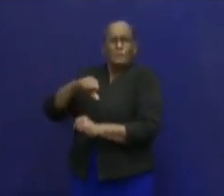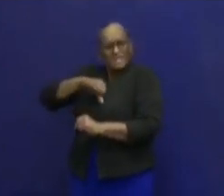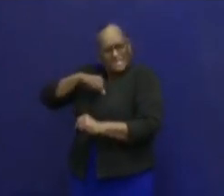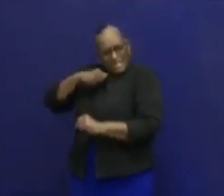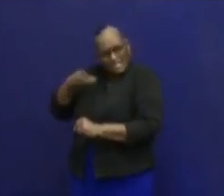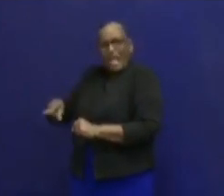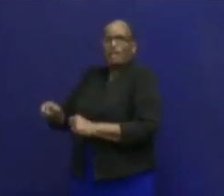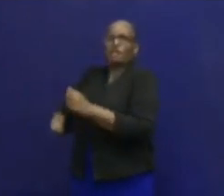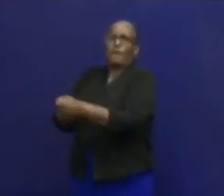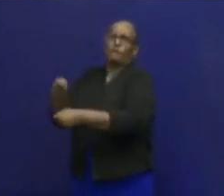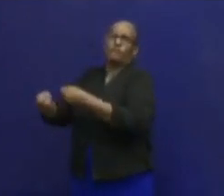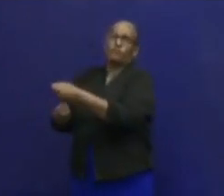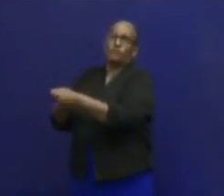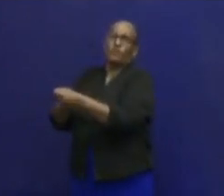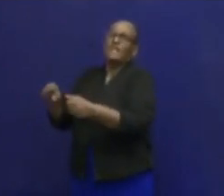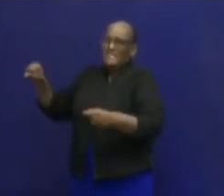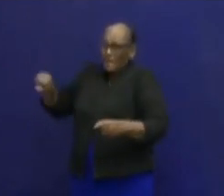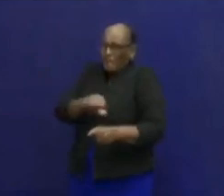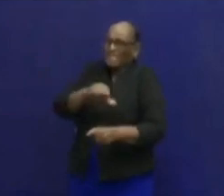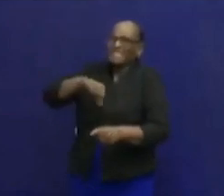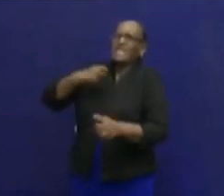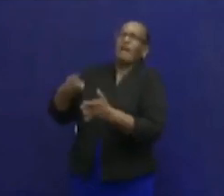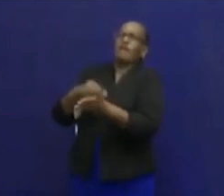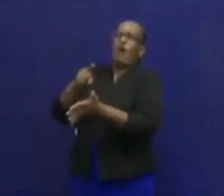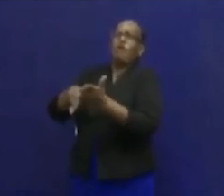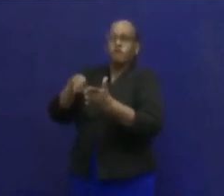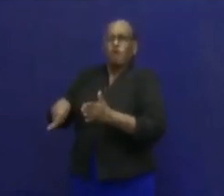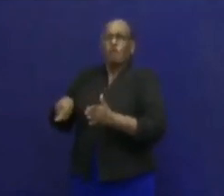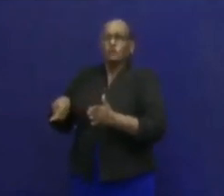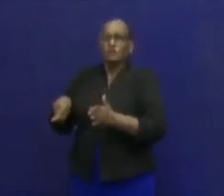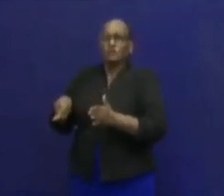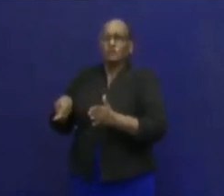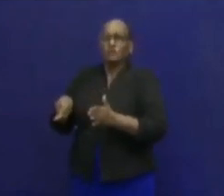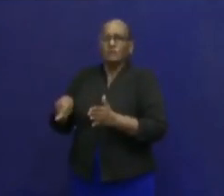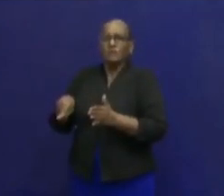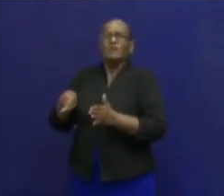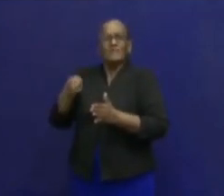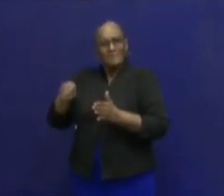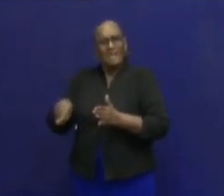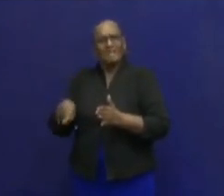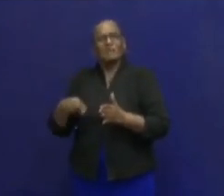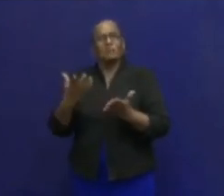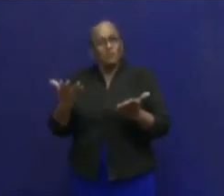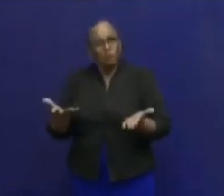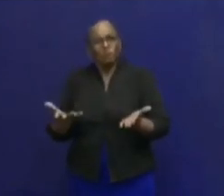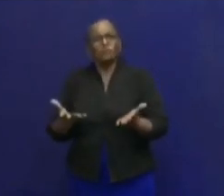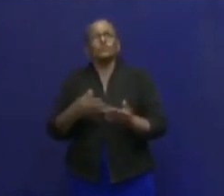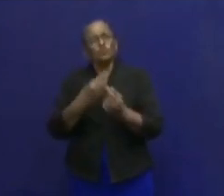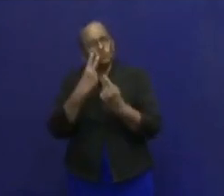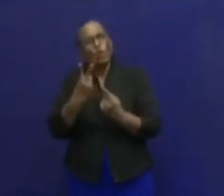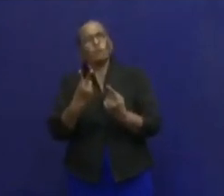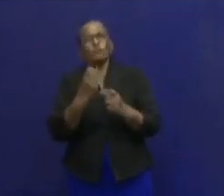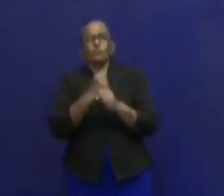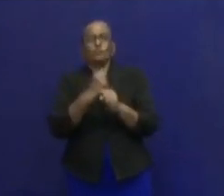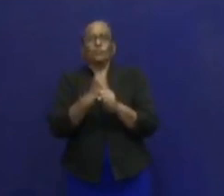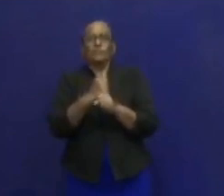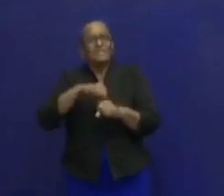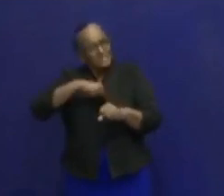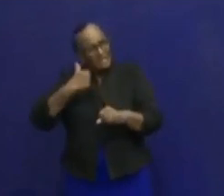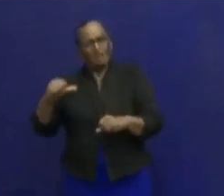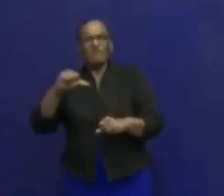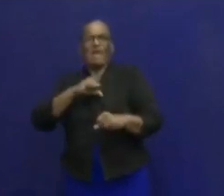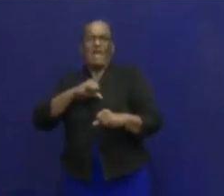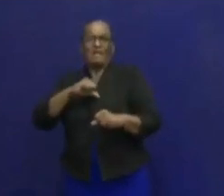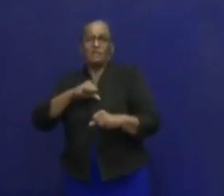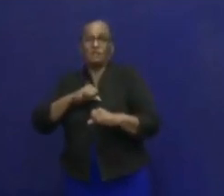gezorgd heeft, mede gezorgd heeft, dat wij daarvoor moesten omkijken. Als u